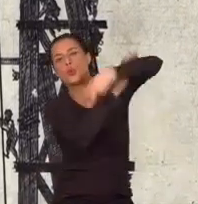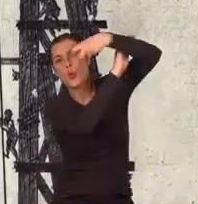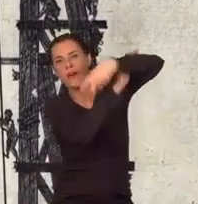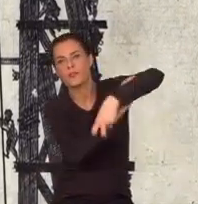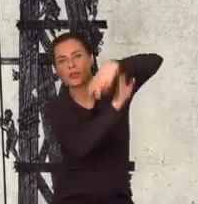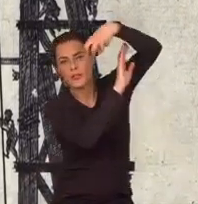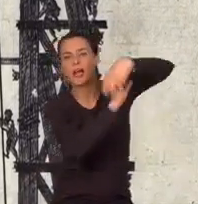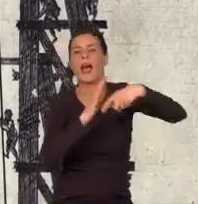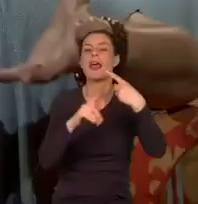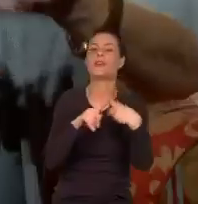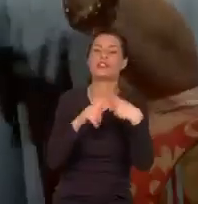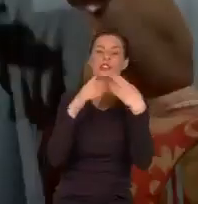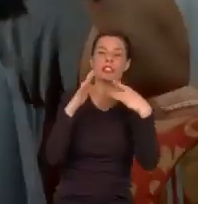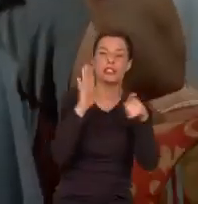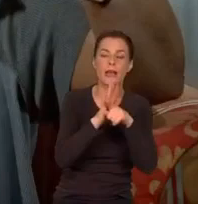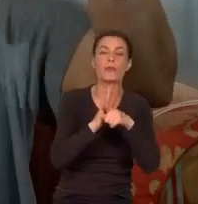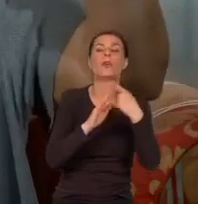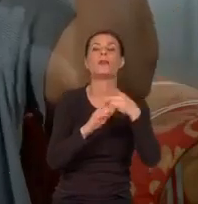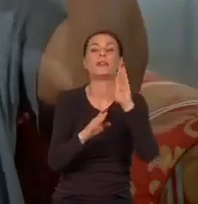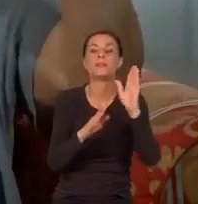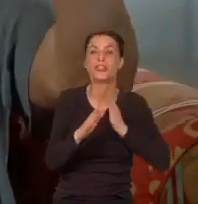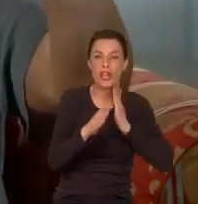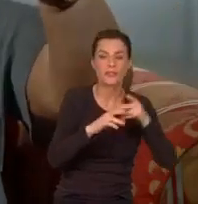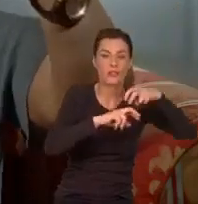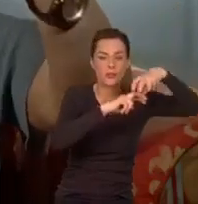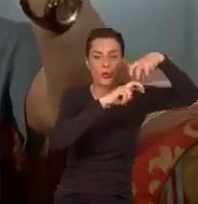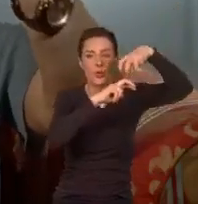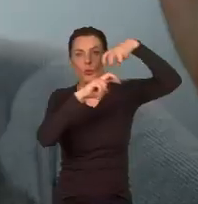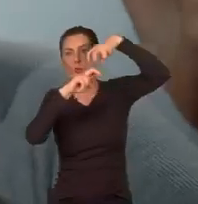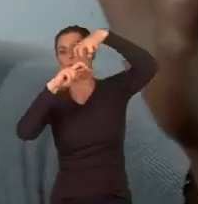obelisku, ale także zabezpieczania go podczas opuszczania.